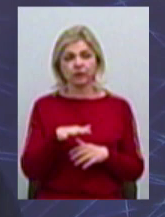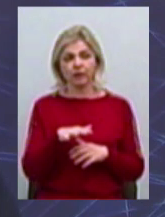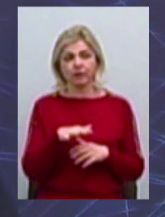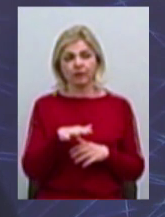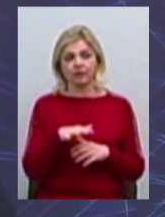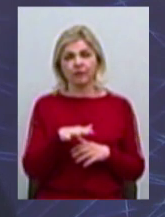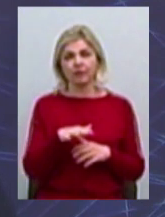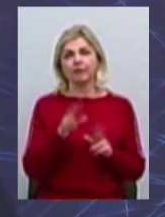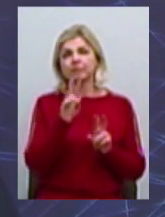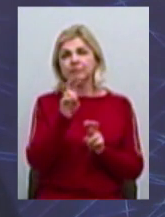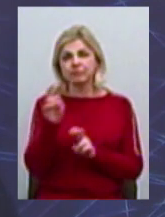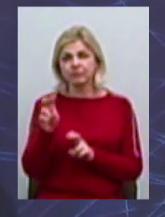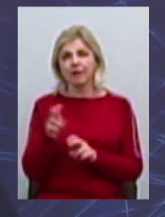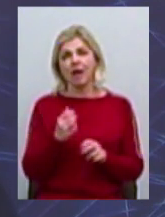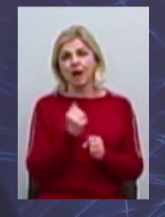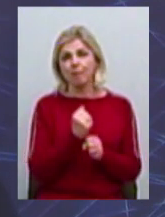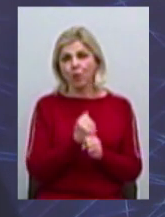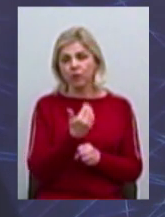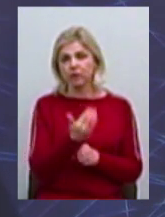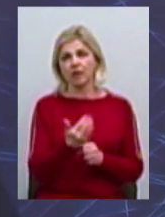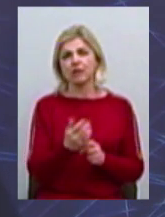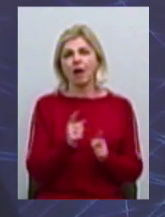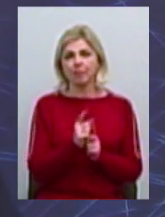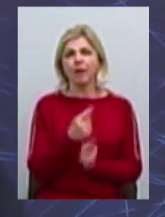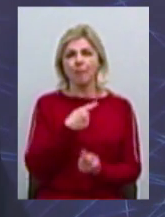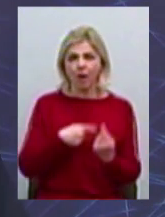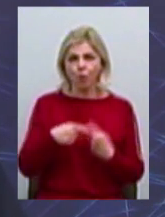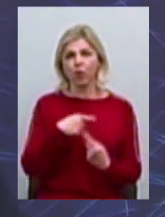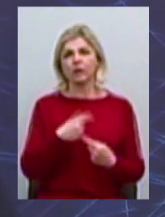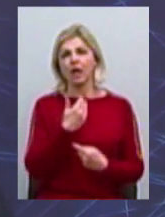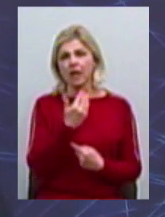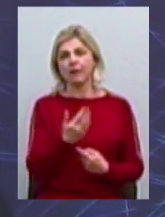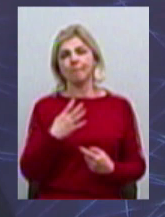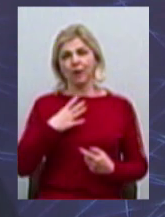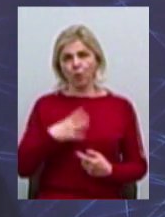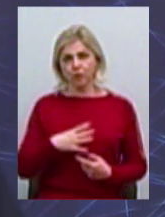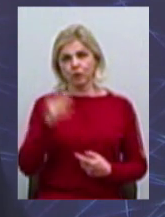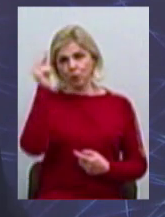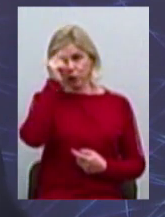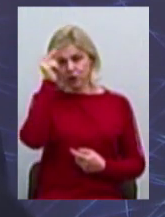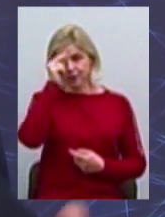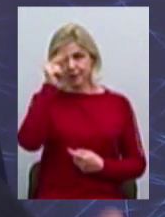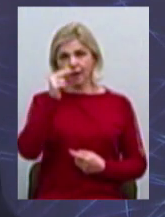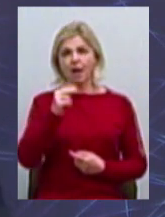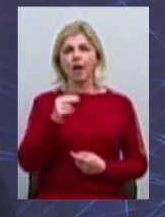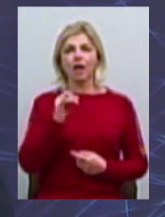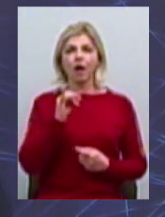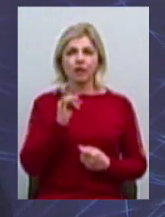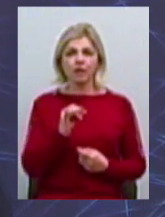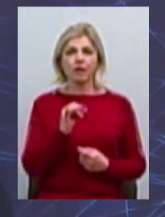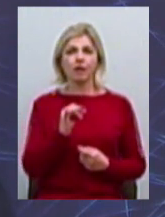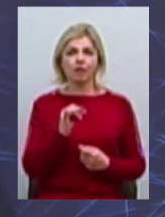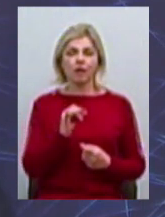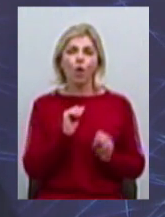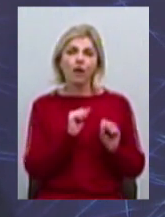Гоу Гоу, вони работають, набирають обороти. Ім ще приходиться учиться, ограняться, в